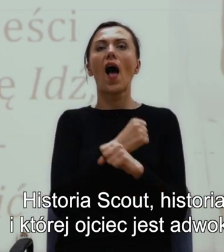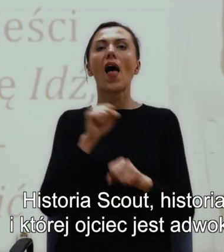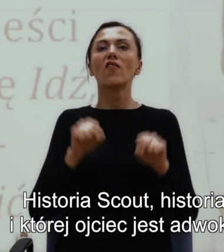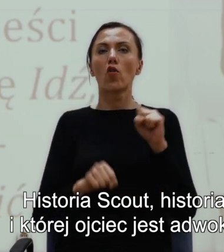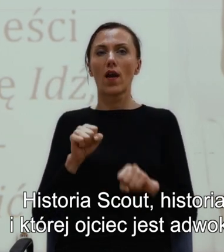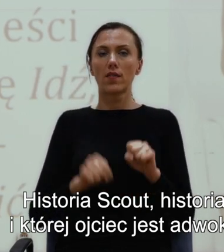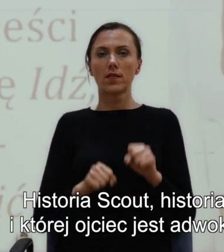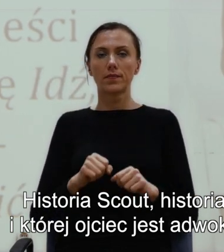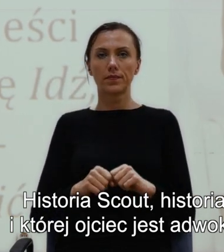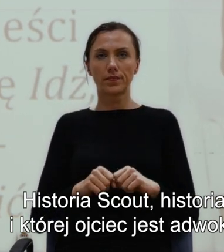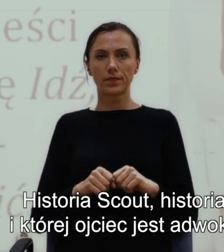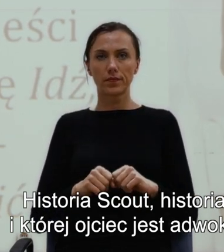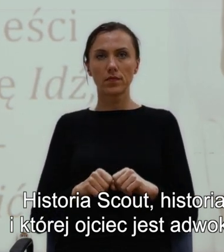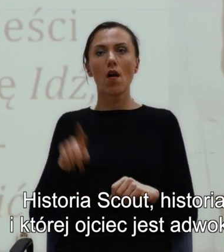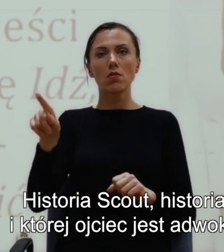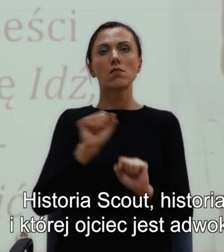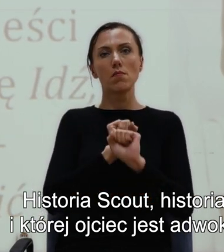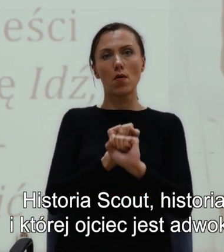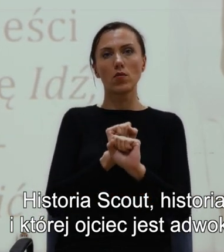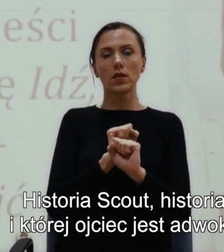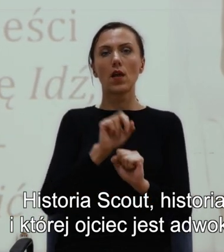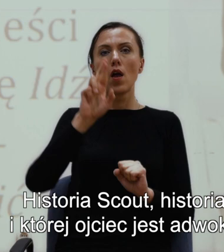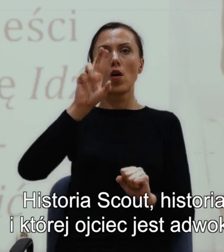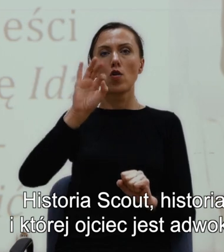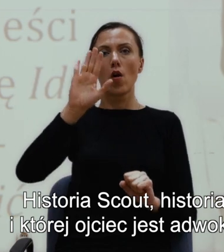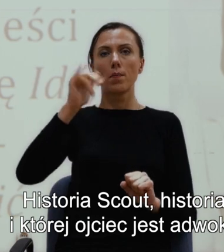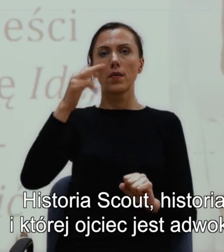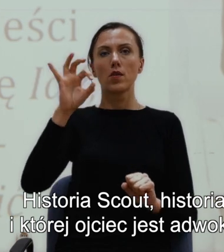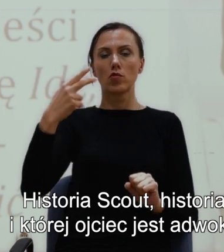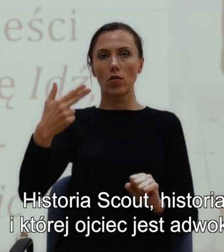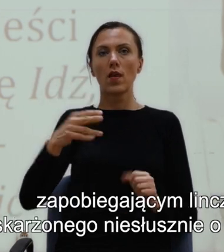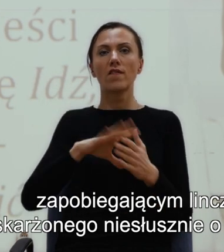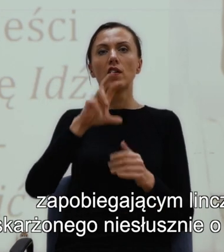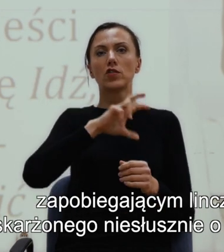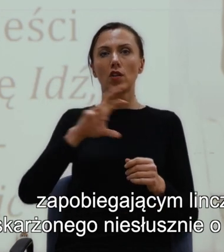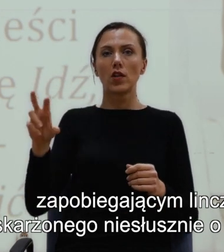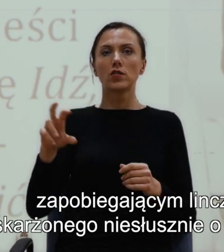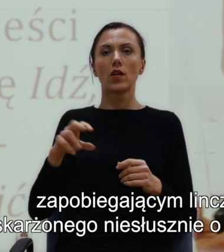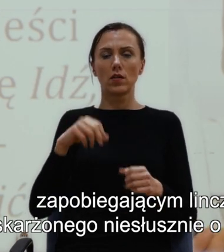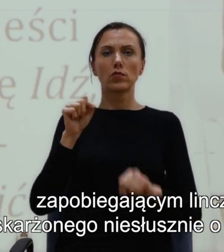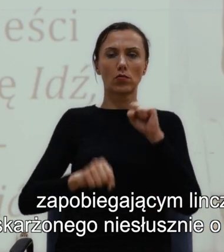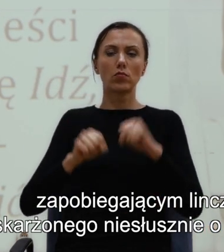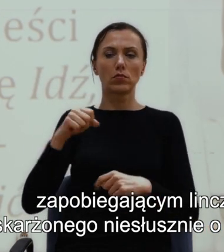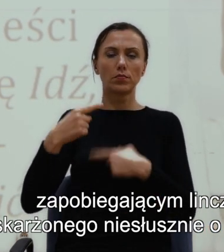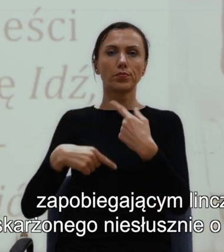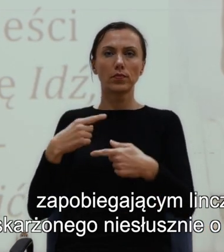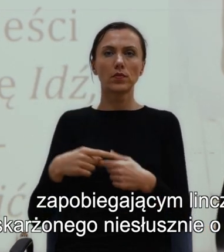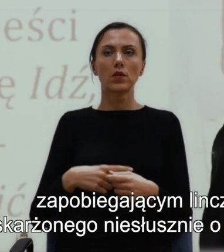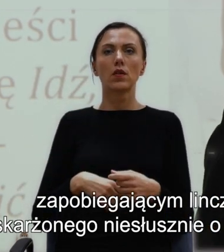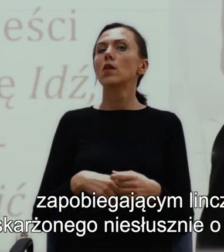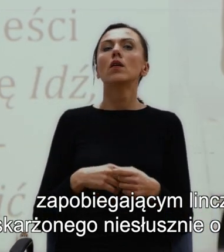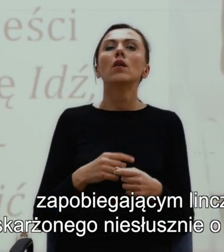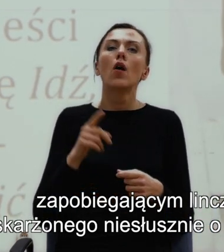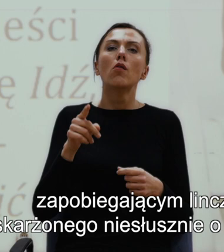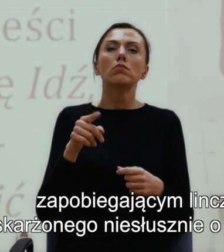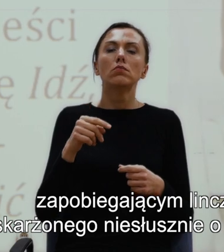broniącym Toma Robinsona w czasie, podczas procesu, zapobiegającym Lynchowi